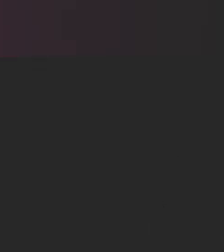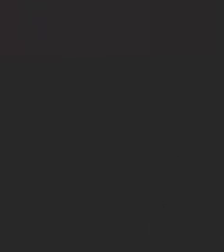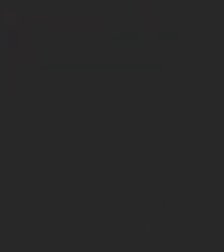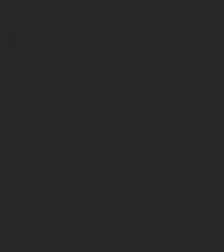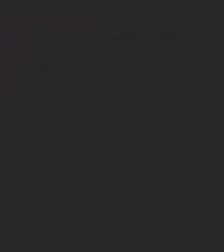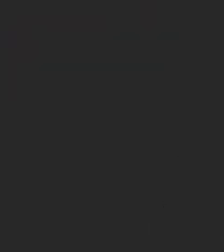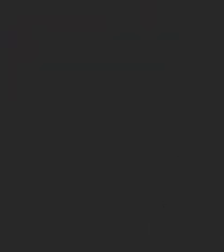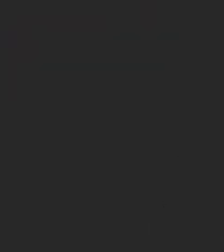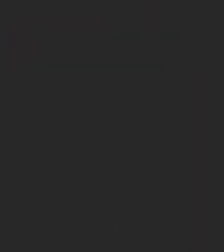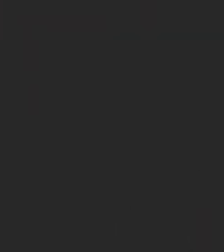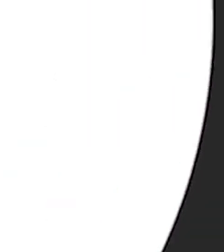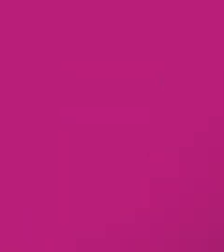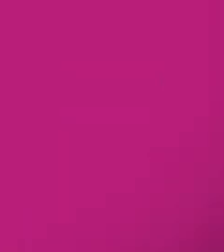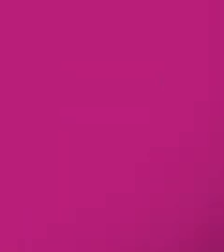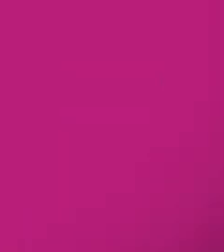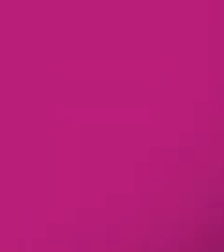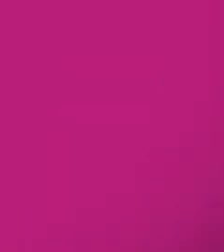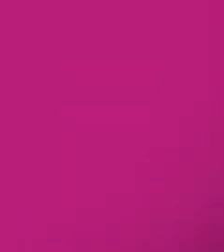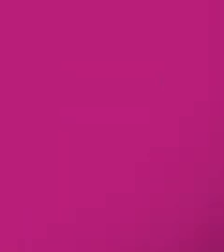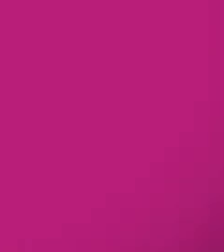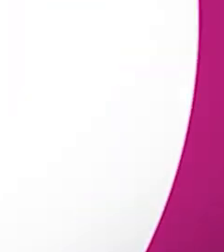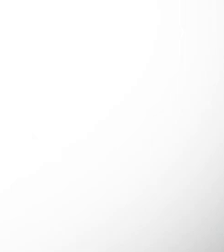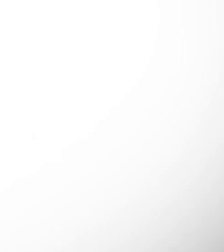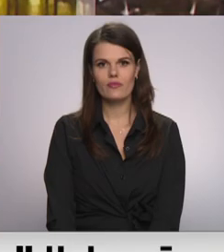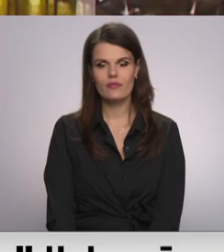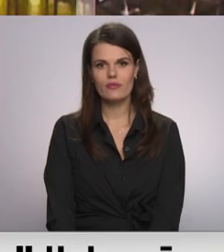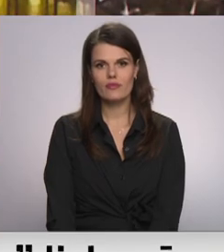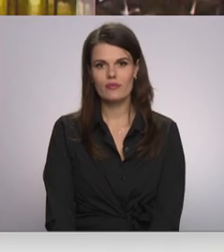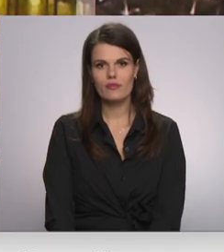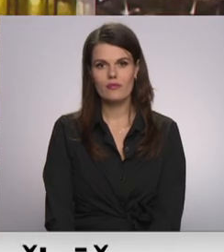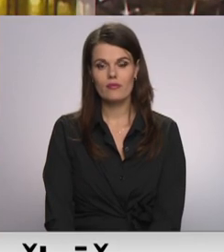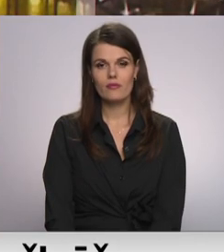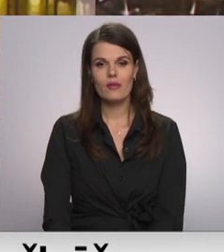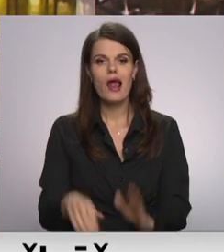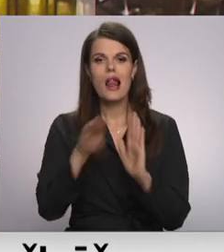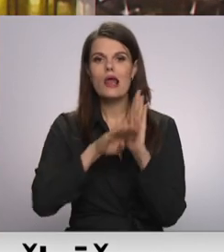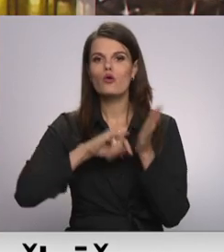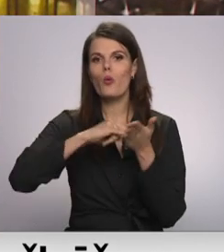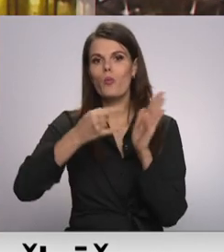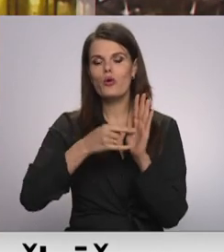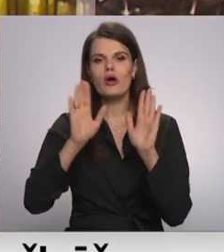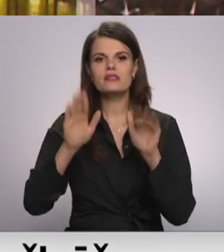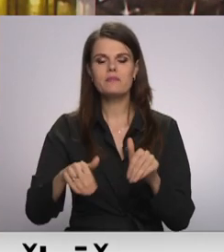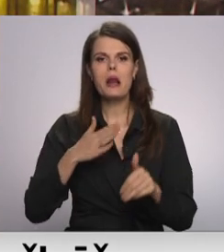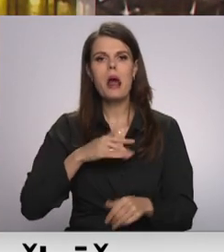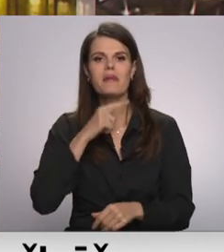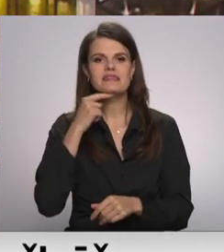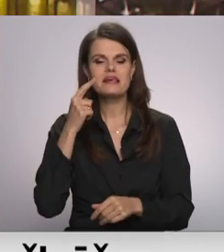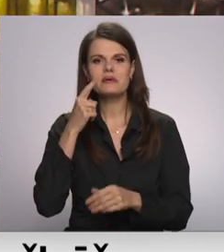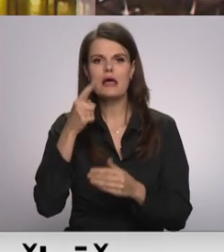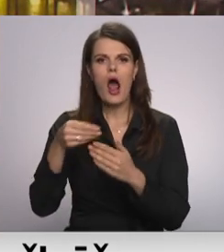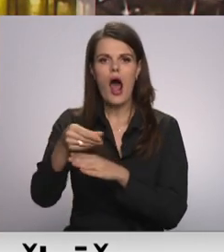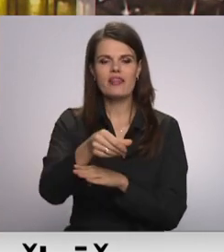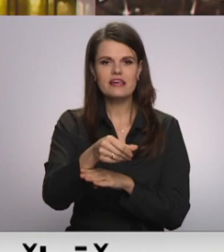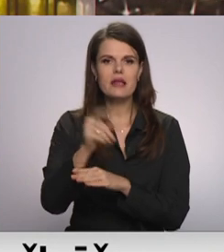Re! Viss ēters ir te! Likumprojekts par labas gribas atlīdzinājumu Latvijas Ebreja